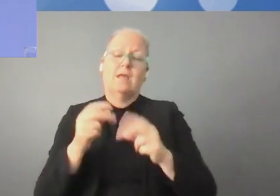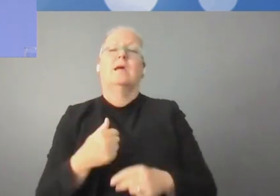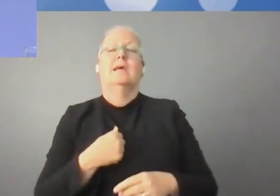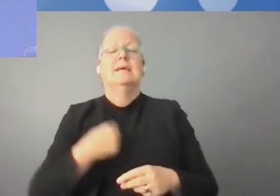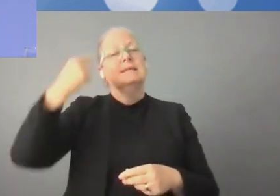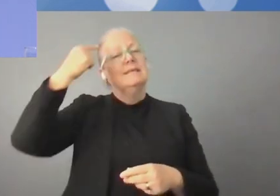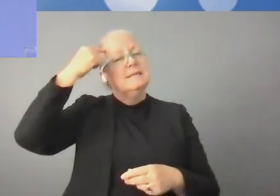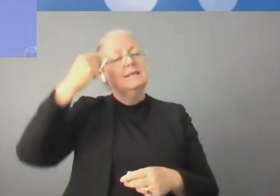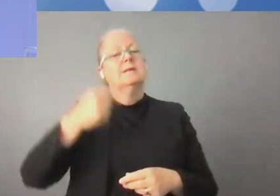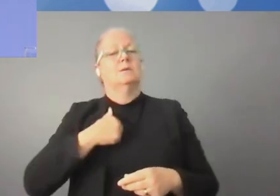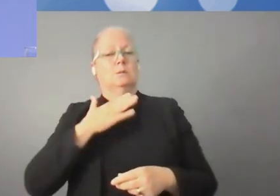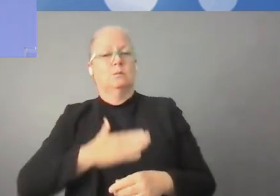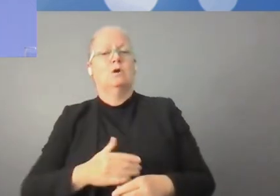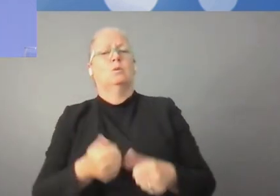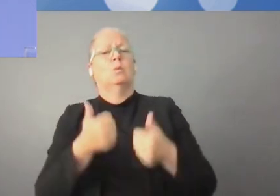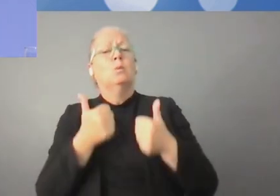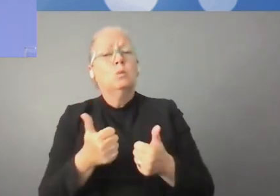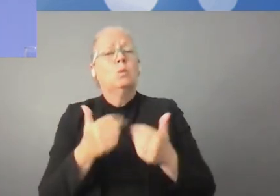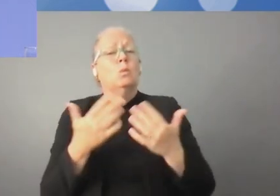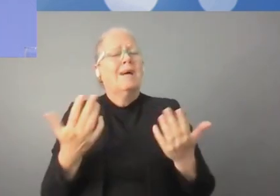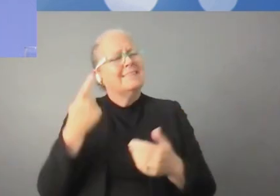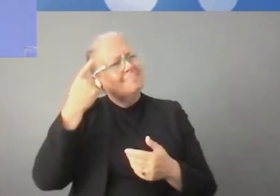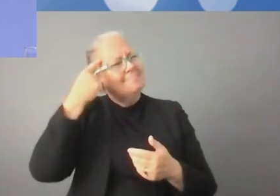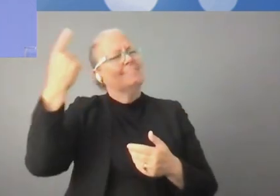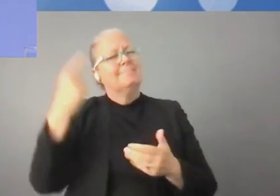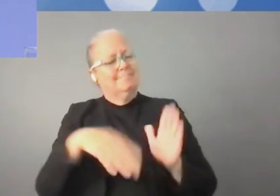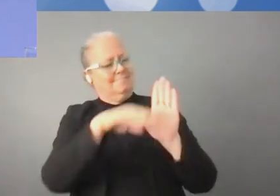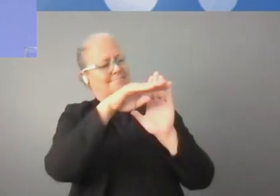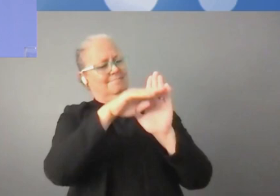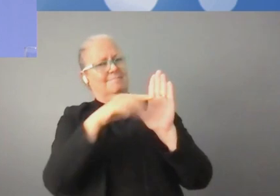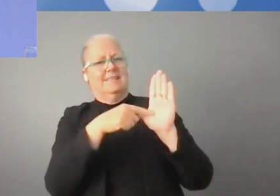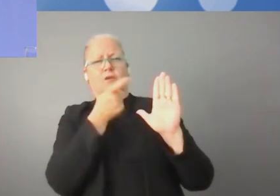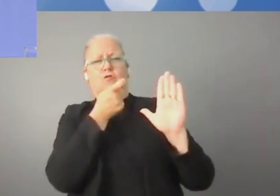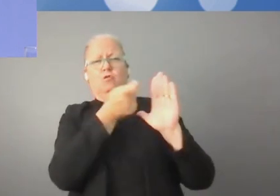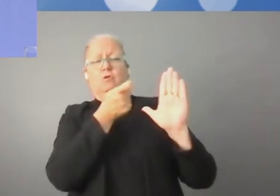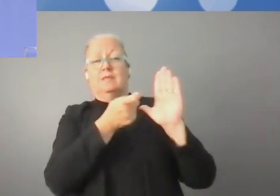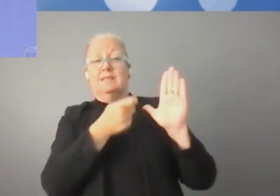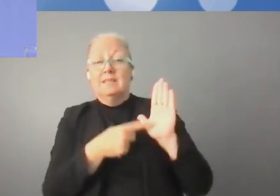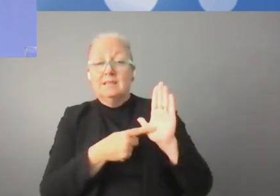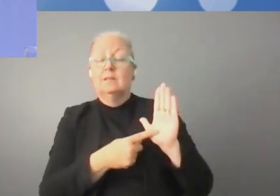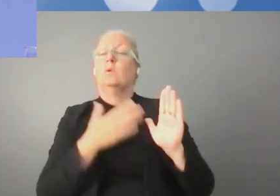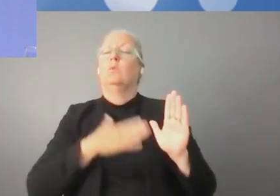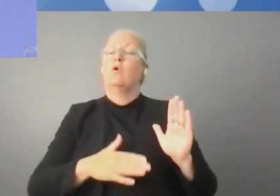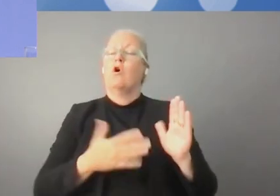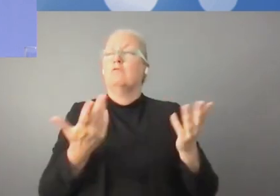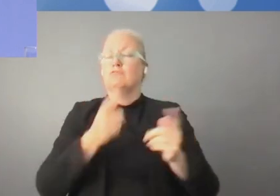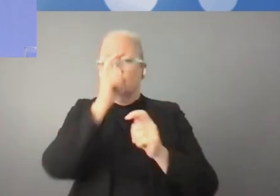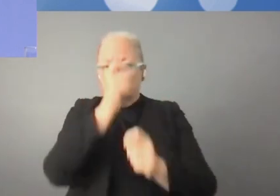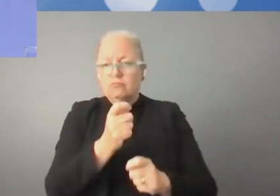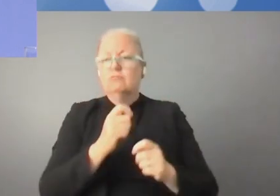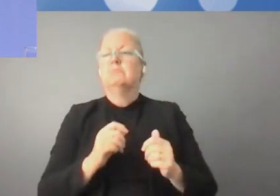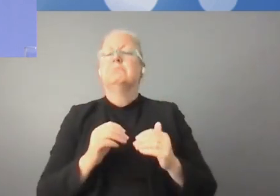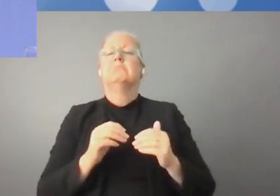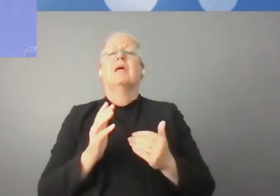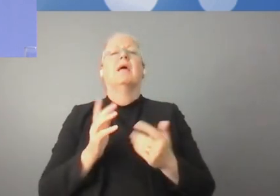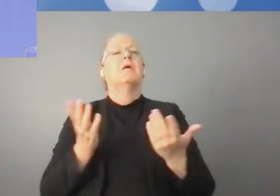décentralisé, neutre et unifié, qui le protège, et qui soient les régulations de l'État